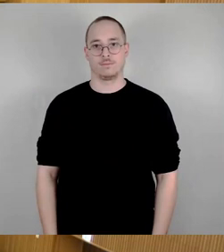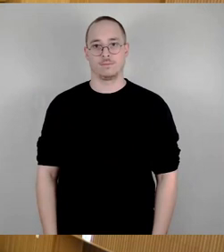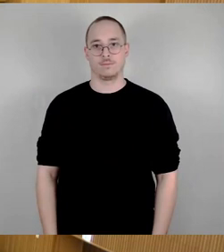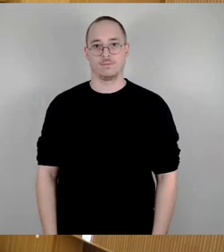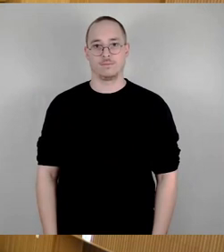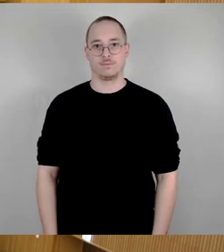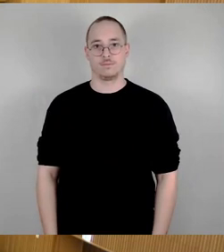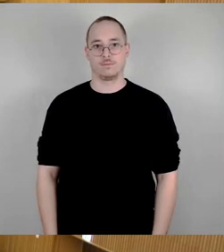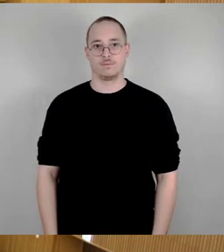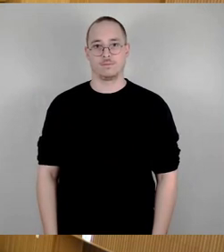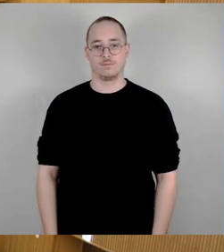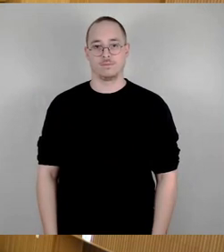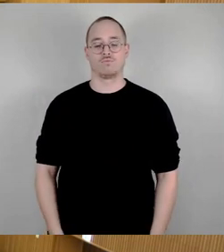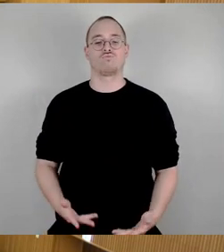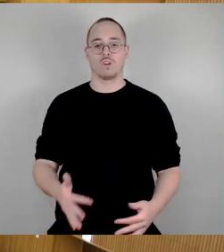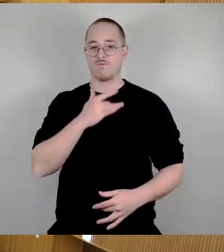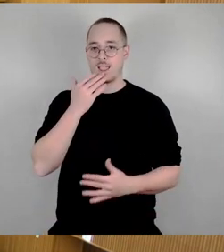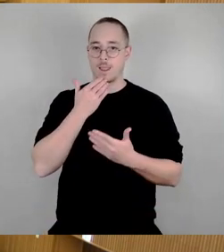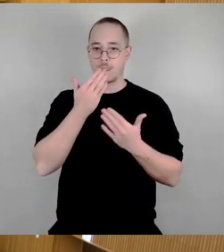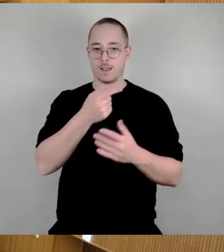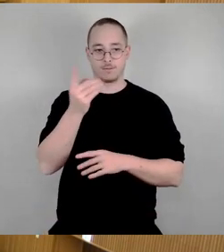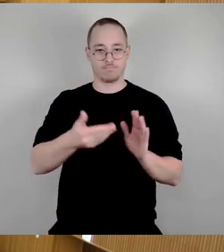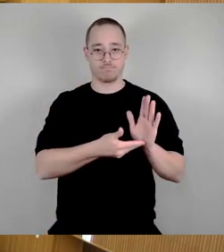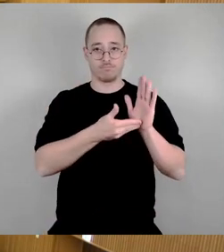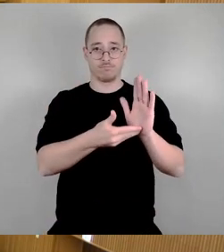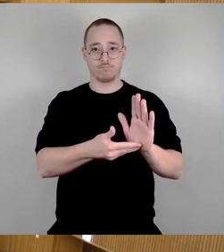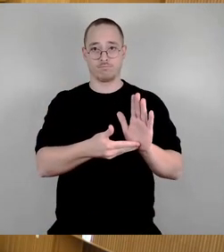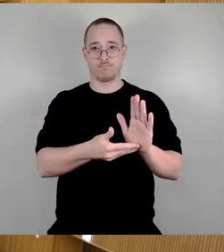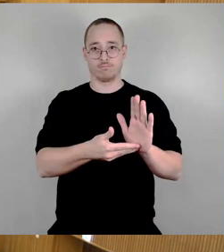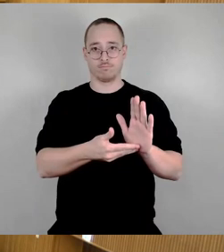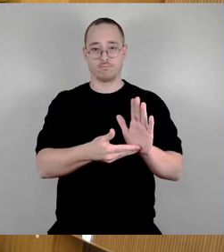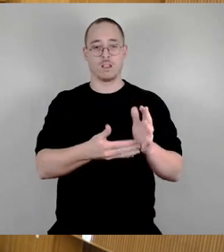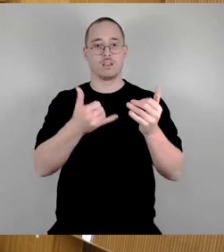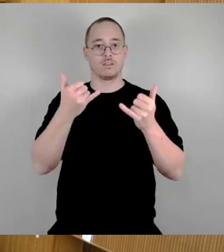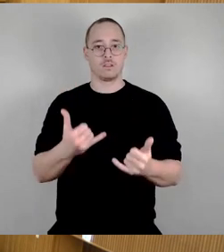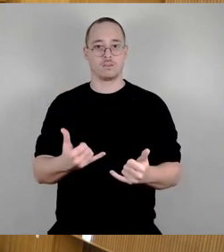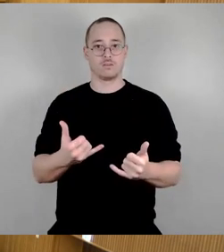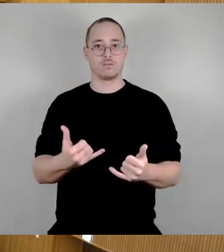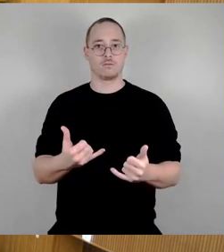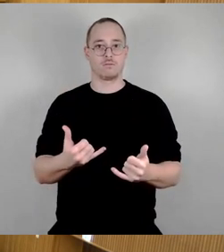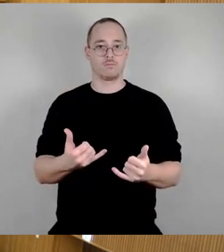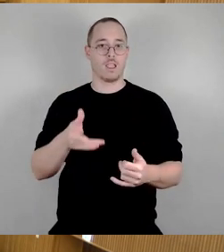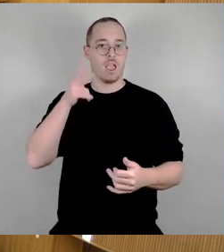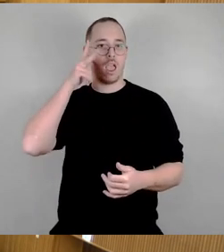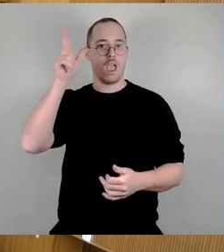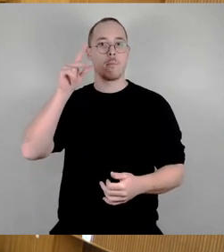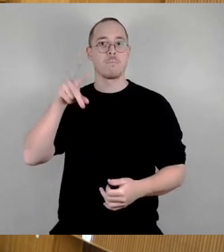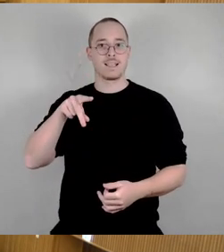So, vielen Dank für die Einbringung. Und jetzt selbiges, Herr Pinkert, für Ihren Antrag.